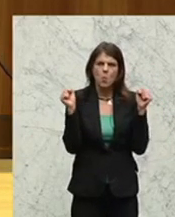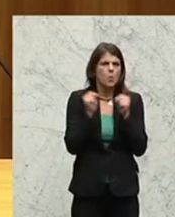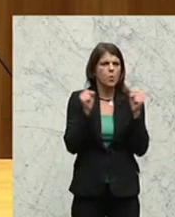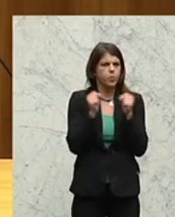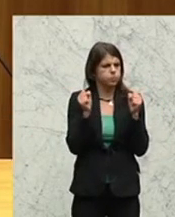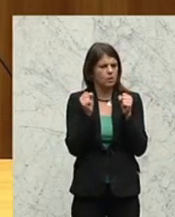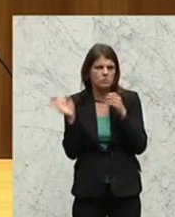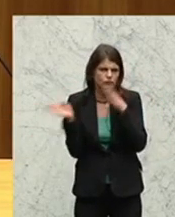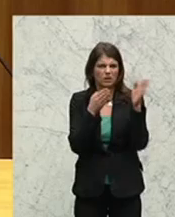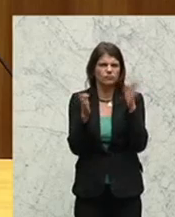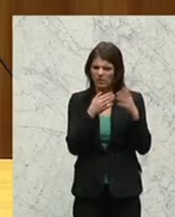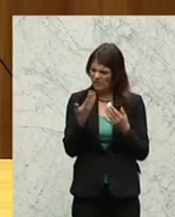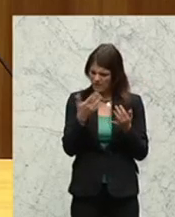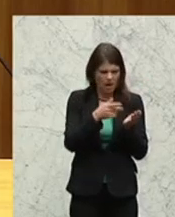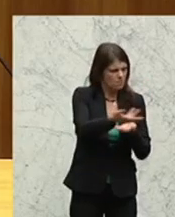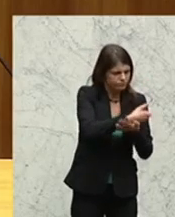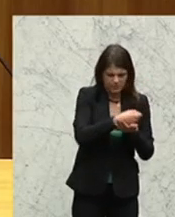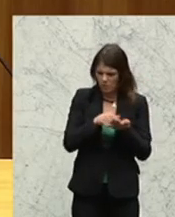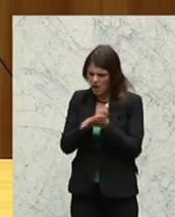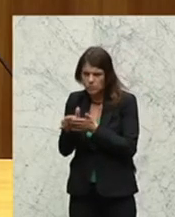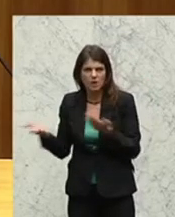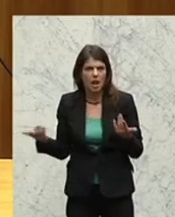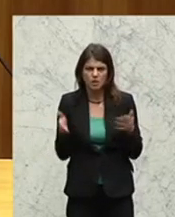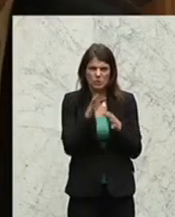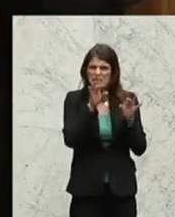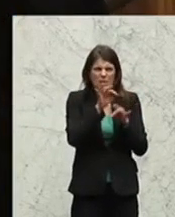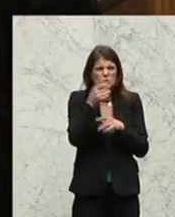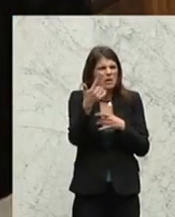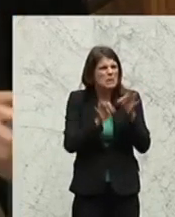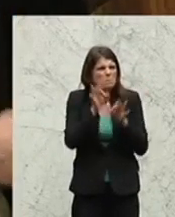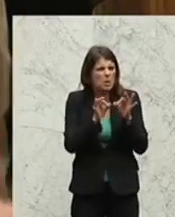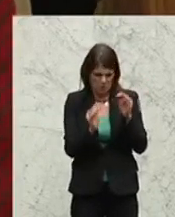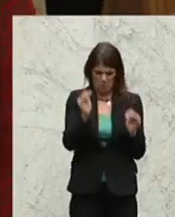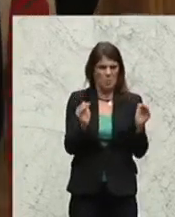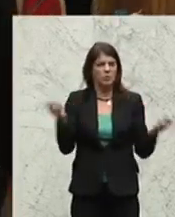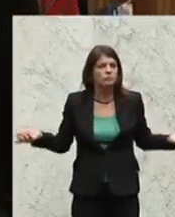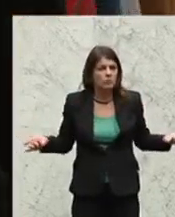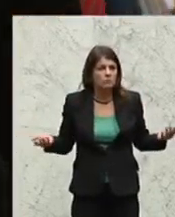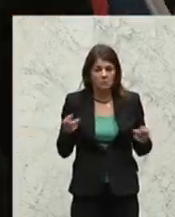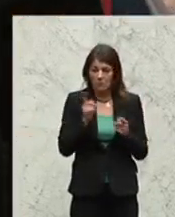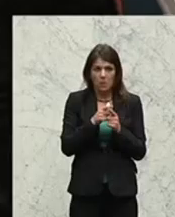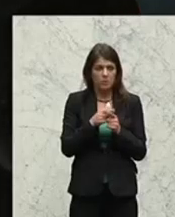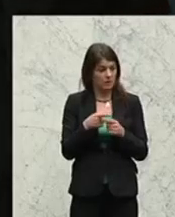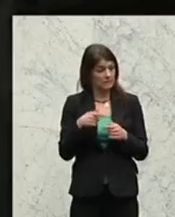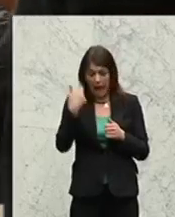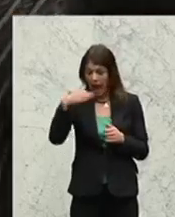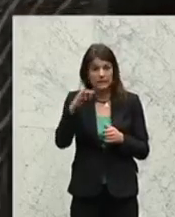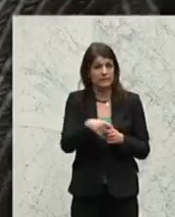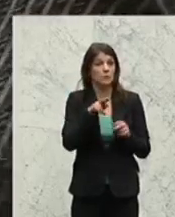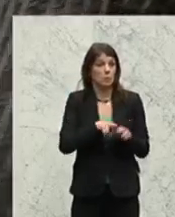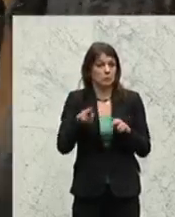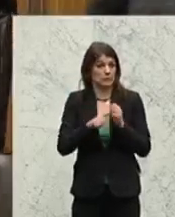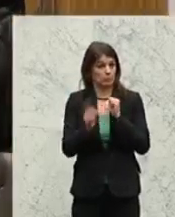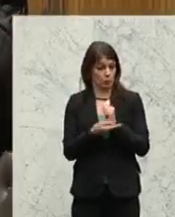Abweichungen bei den Ein- und Auszahlungen im Justizbudget haben, nämlich zwischen 10 und 20 Prozent. Und nirgends sind diese Abweichungen so groß wie beim Justizbudget.